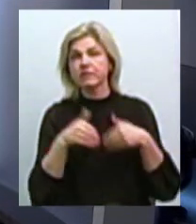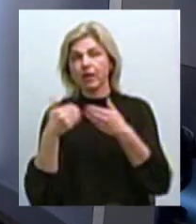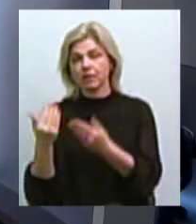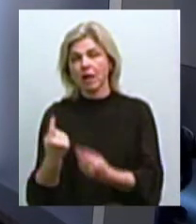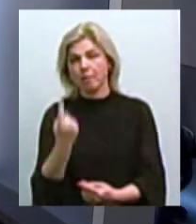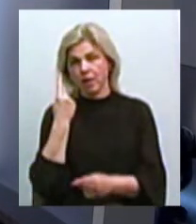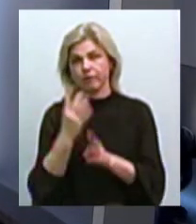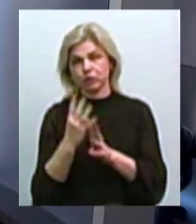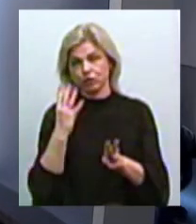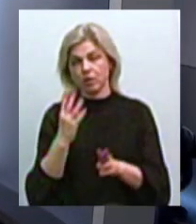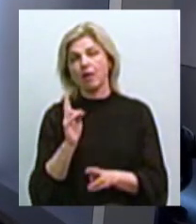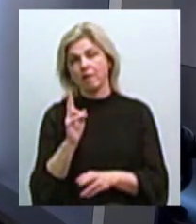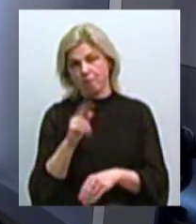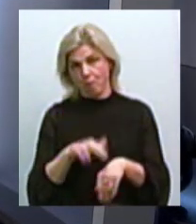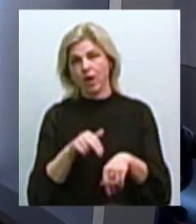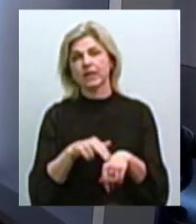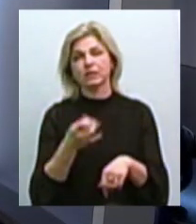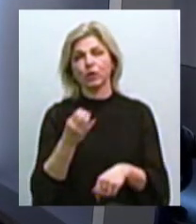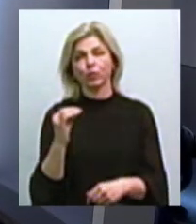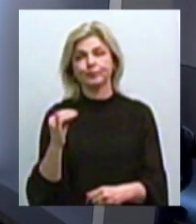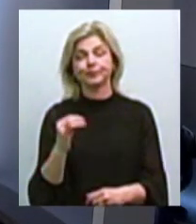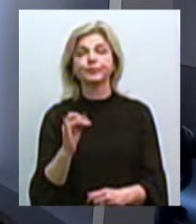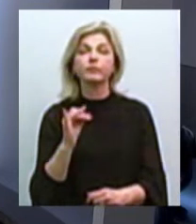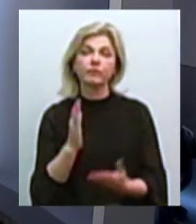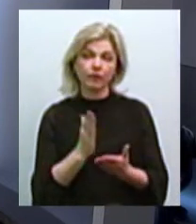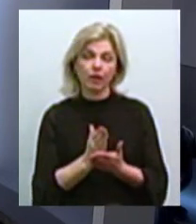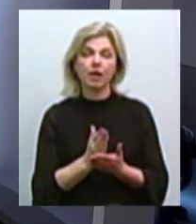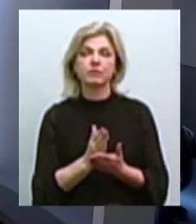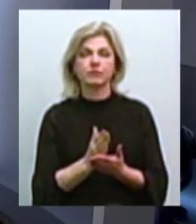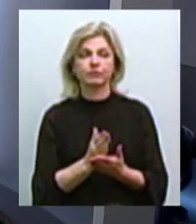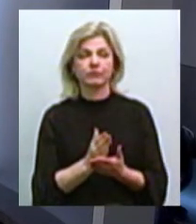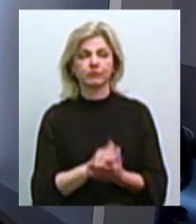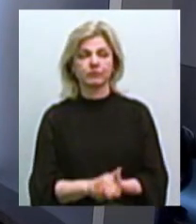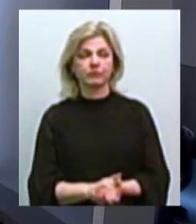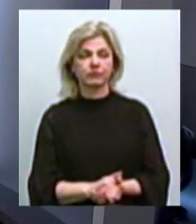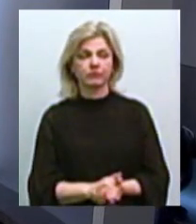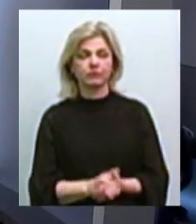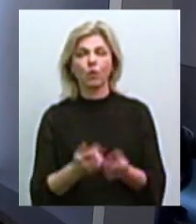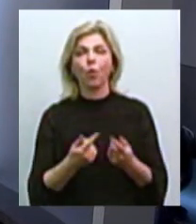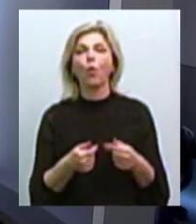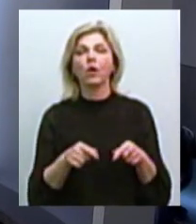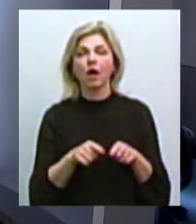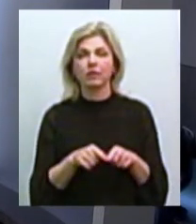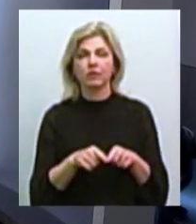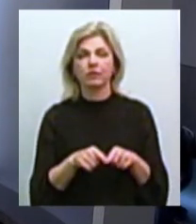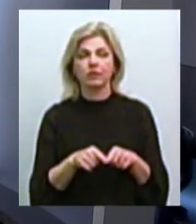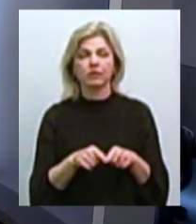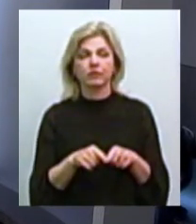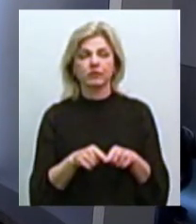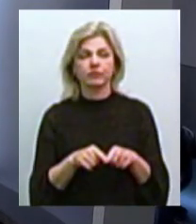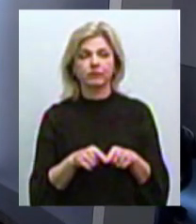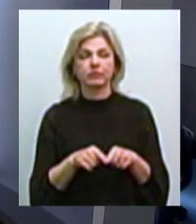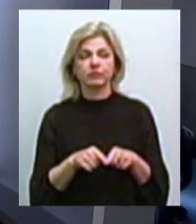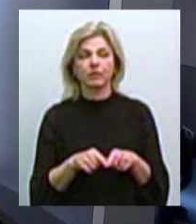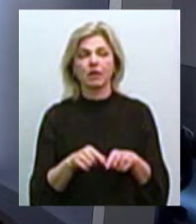чергу до поліції? В першу чергу до поліції. Ну, також у нас є органи перевинно-четерівної